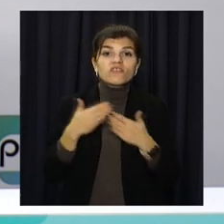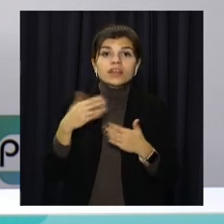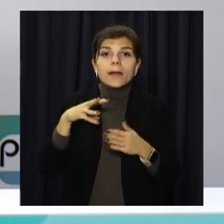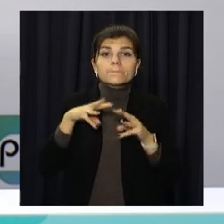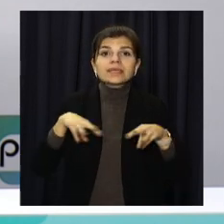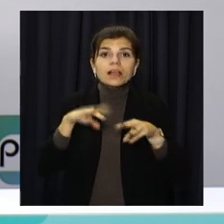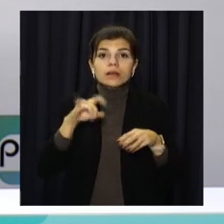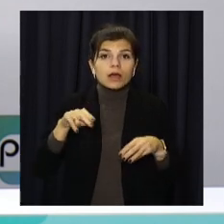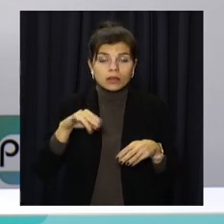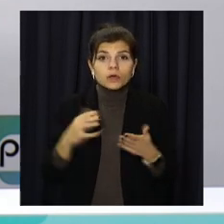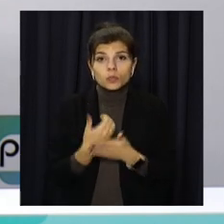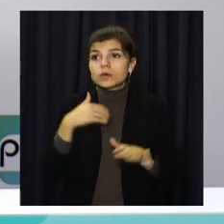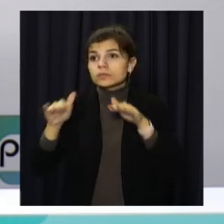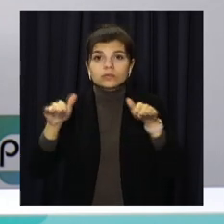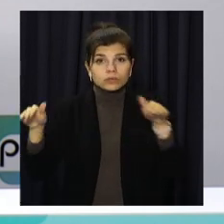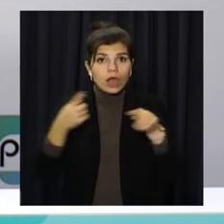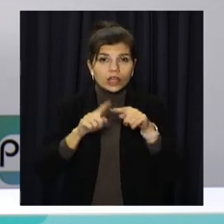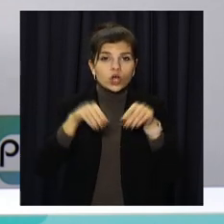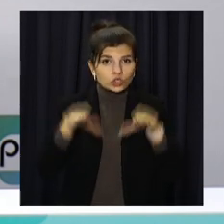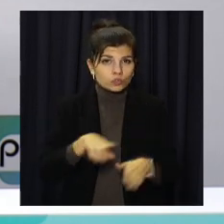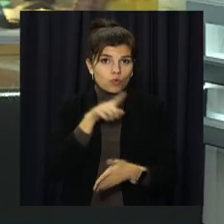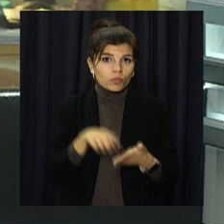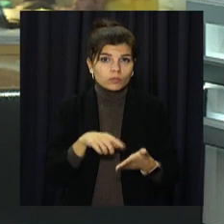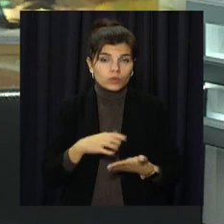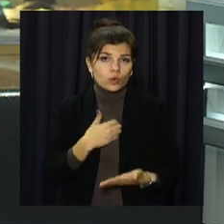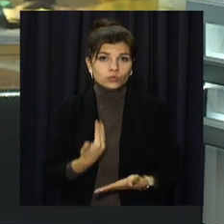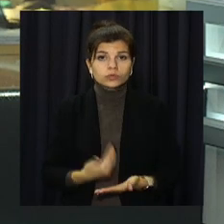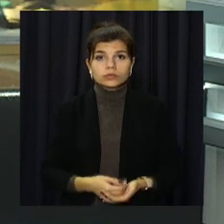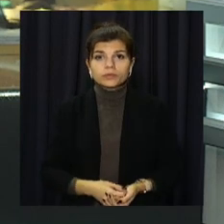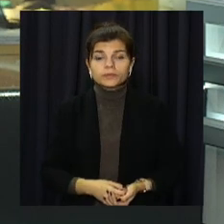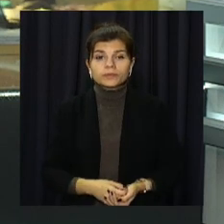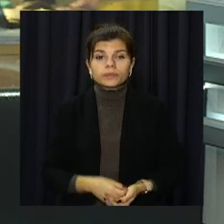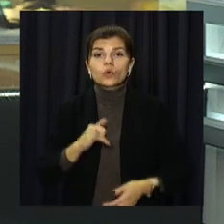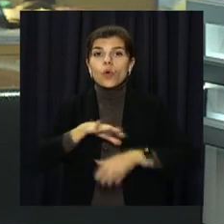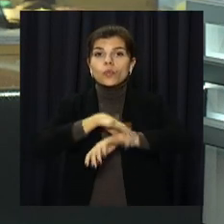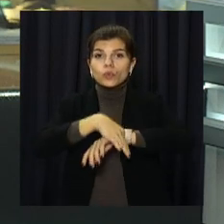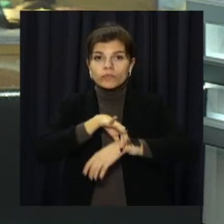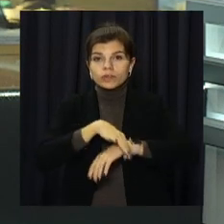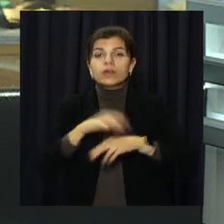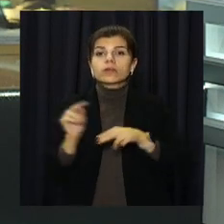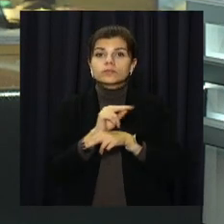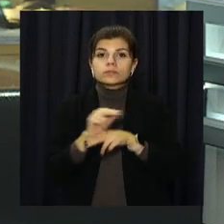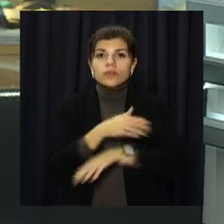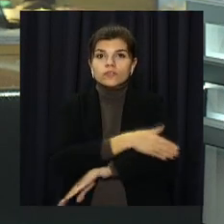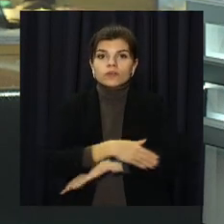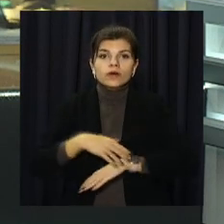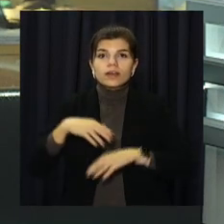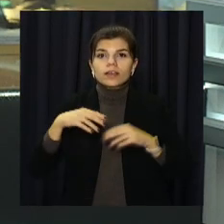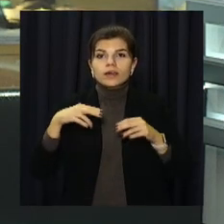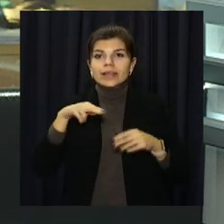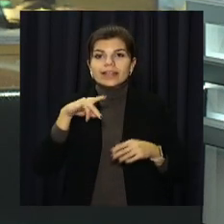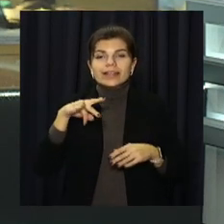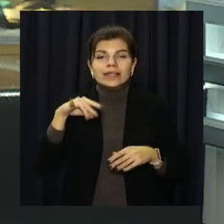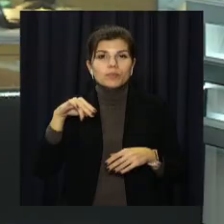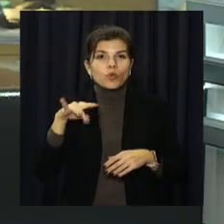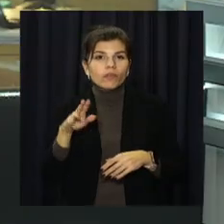ради для вирішення цієї проблеми. У Павлограді на фініші ремонт вулиці Дніпровська. Проїжджа частина